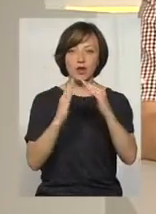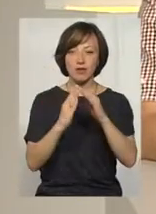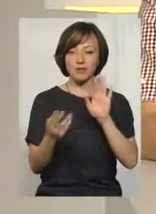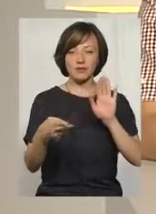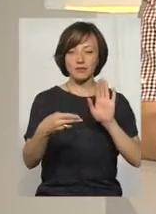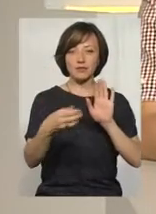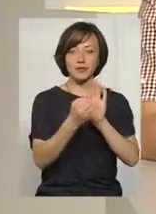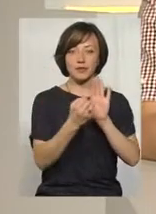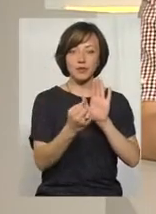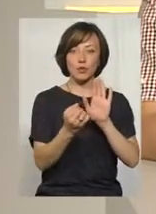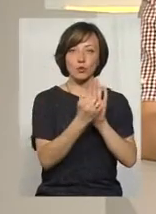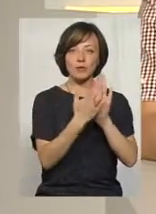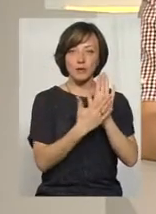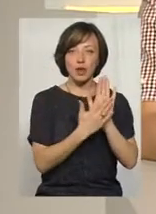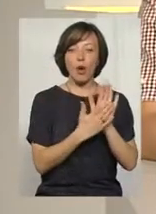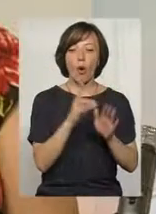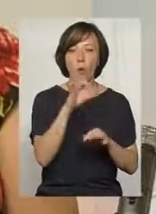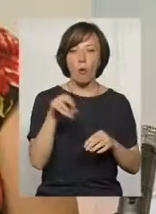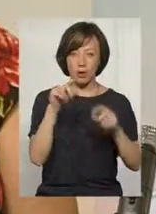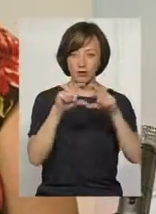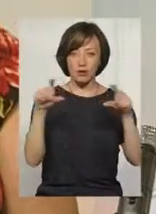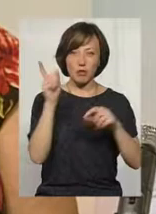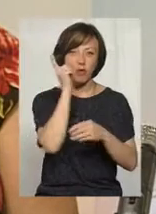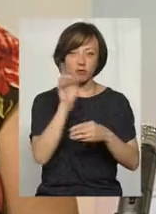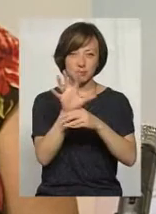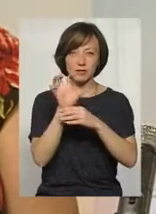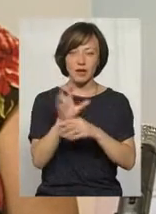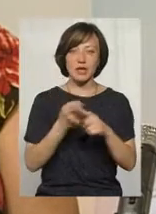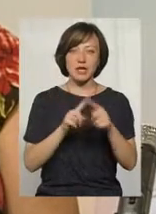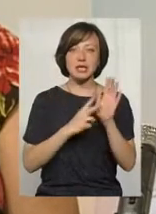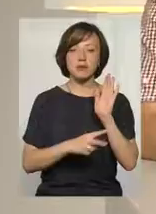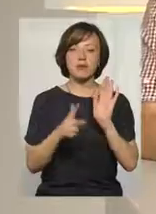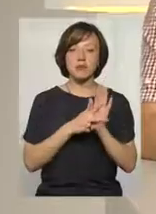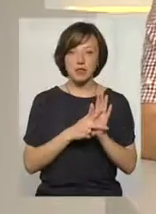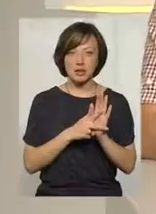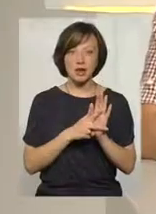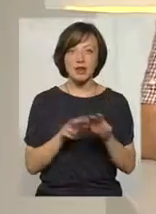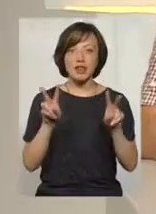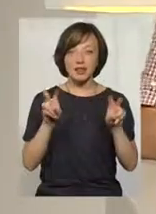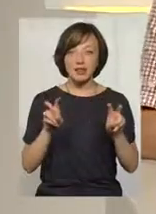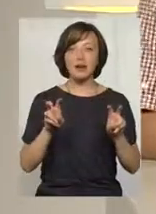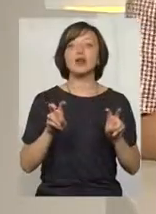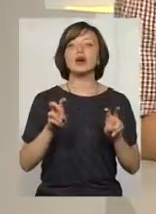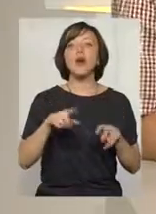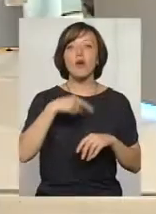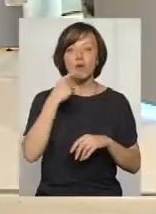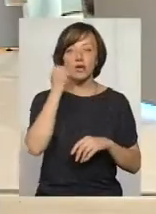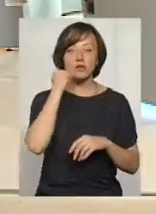нововиявлені об'єкти архітектури. На сьогодні вже таких 78 будинків. називається «Говорять старовинні